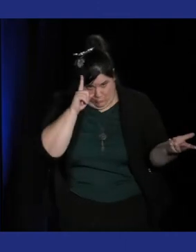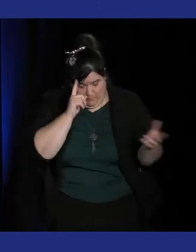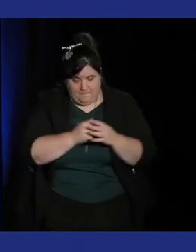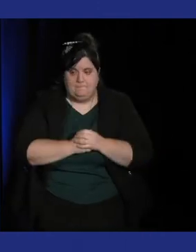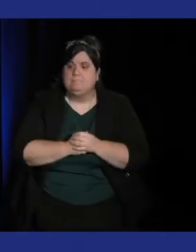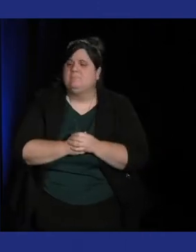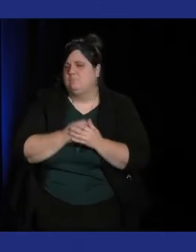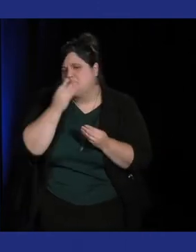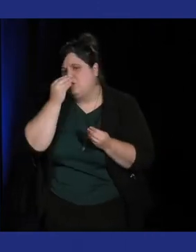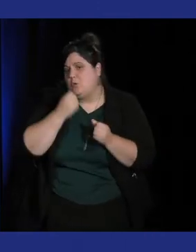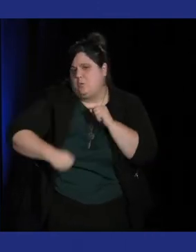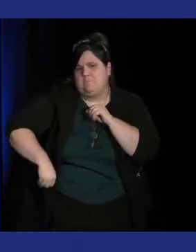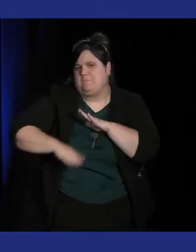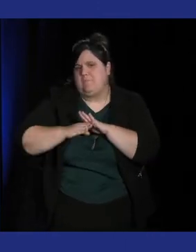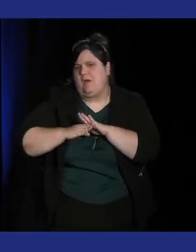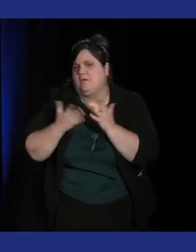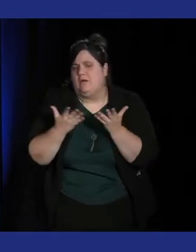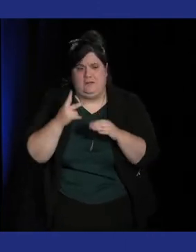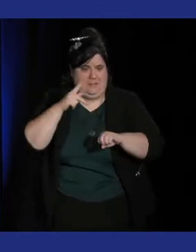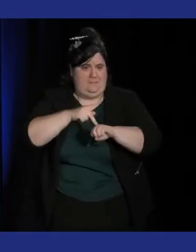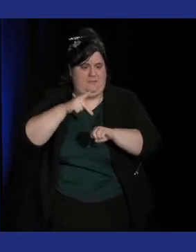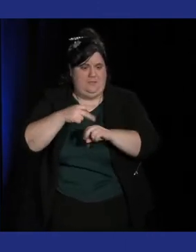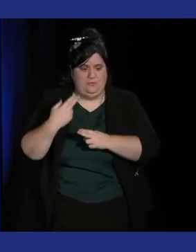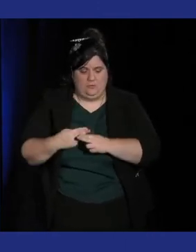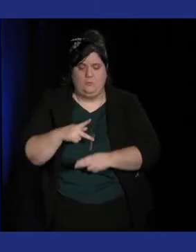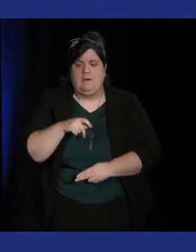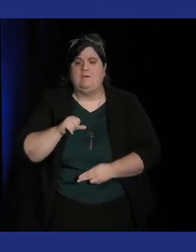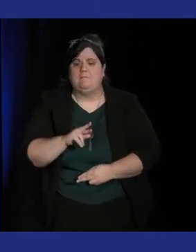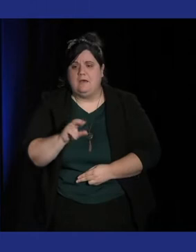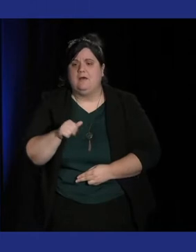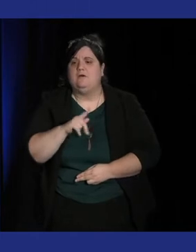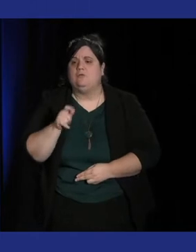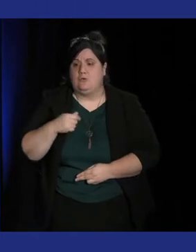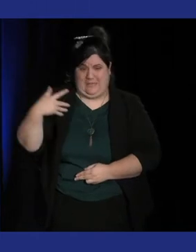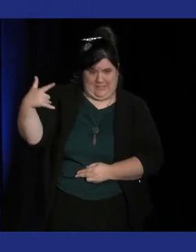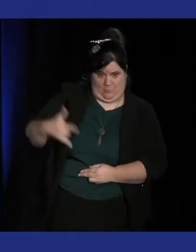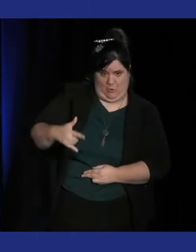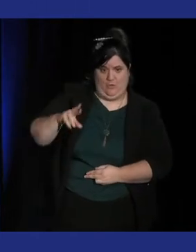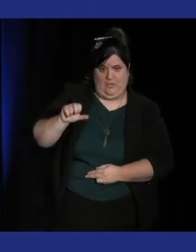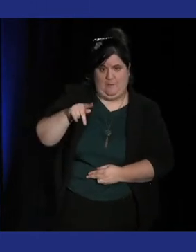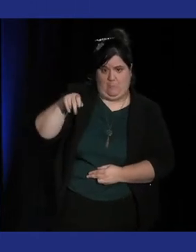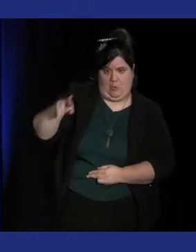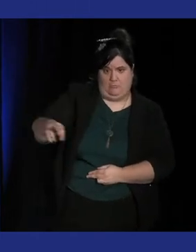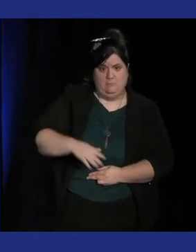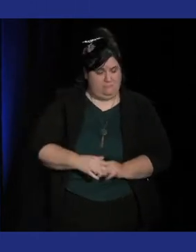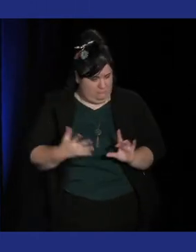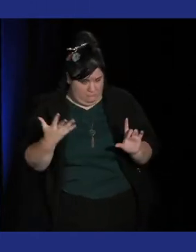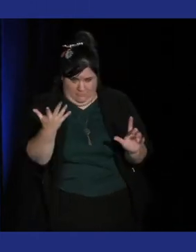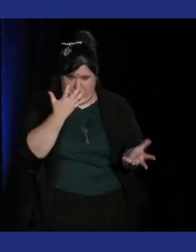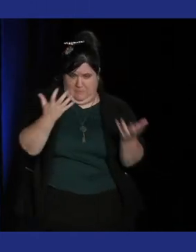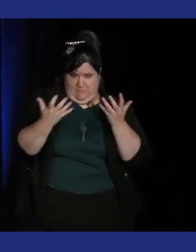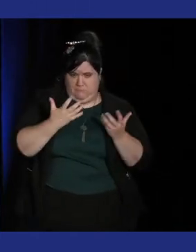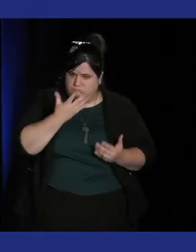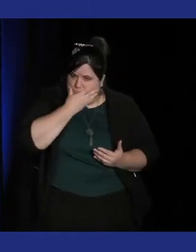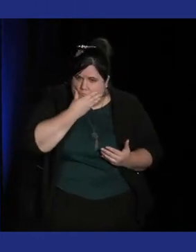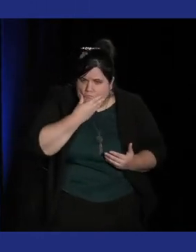paternité du genre à un titre PlayStation qui s'appelle Parappa the Rapper qui a été très connu pour son esthétique et pour sa bande-son